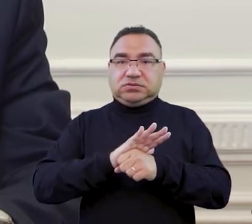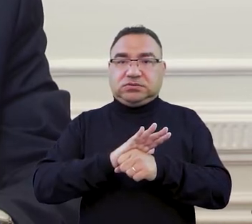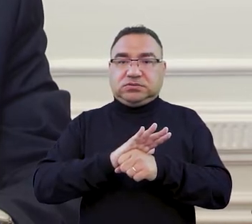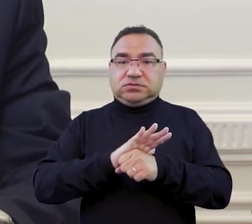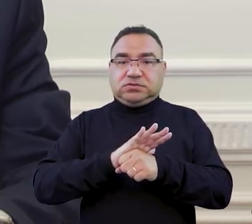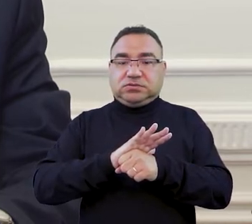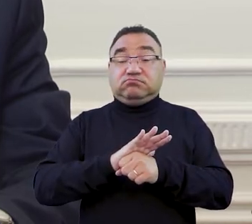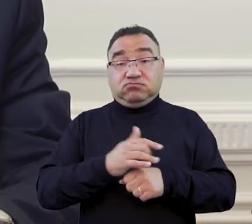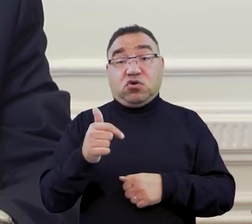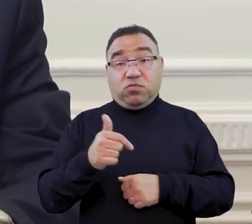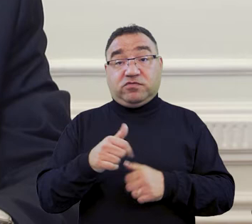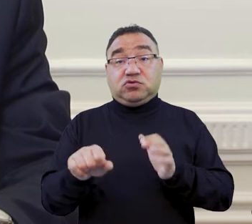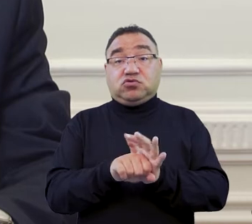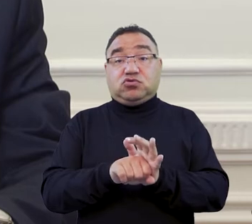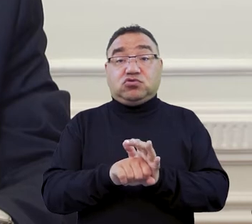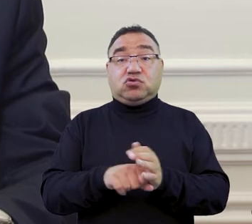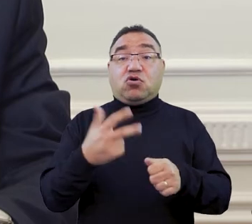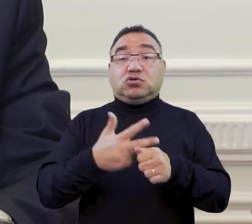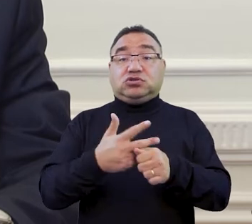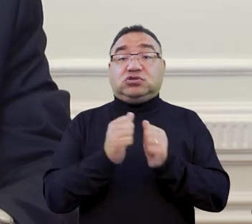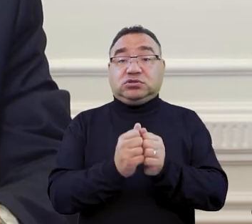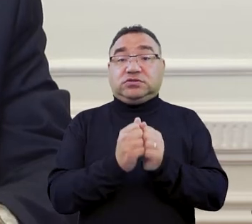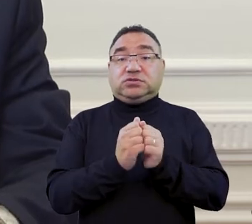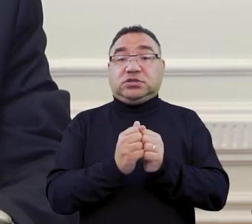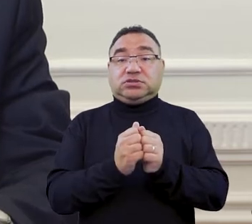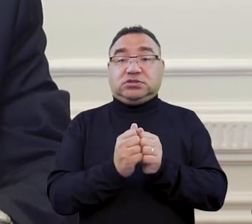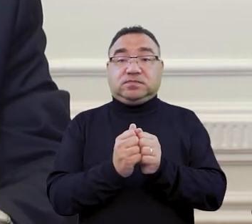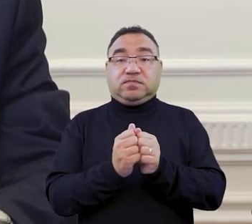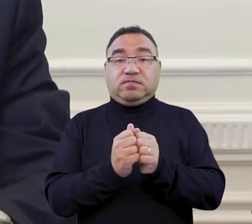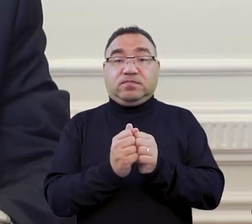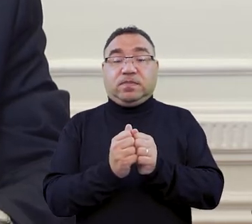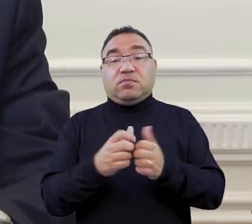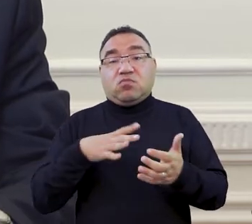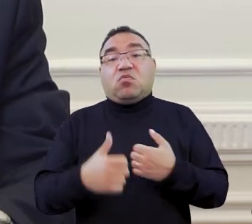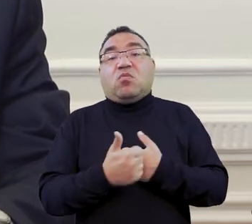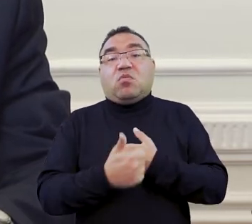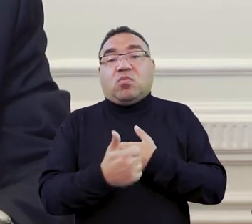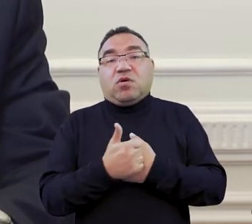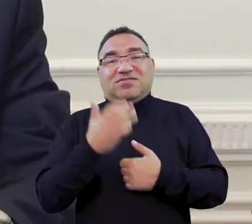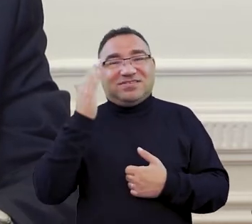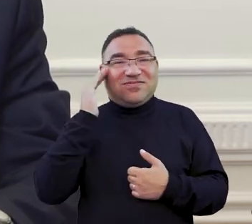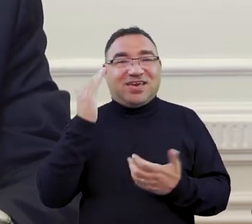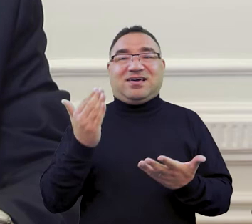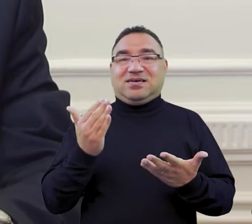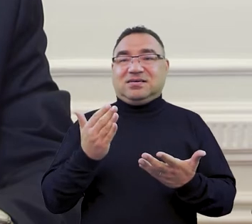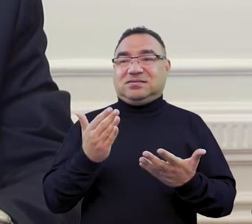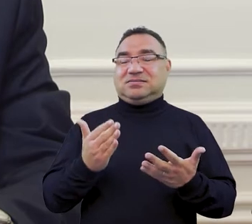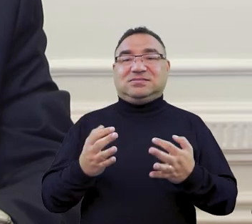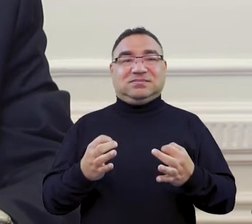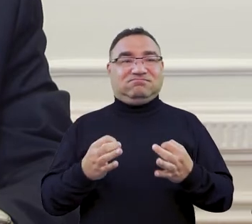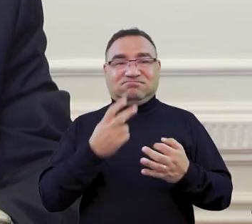obowiązuje do 30 września i było podyktowane to, że rzeczywiście